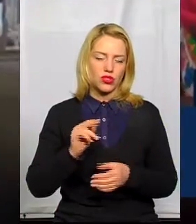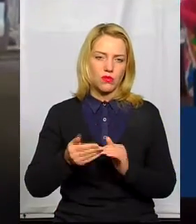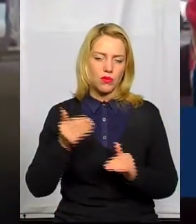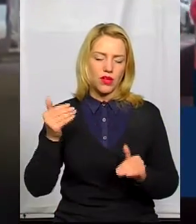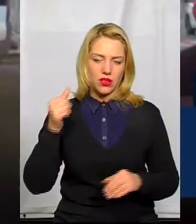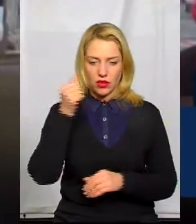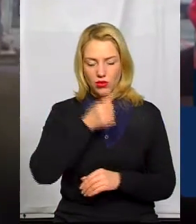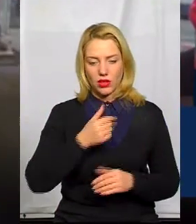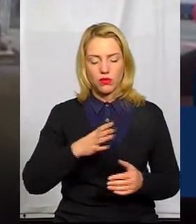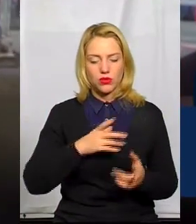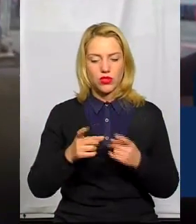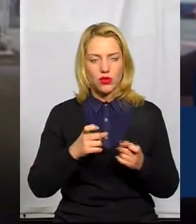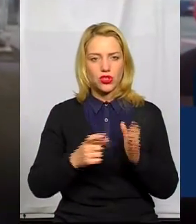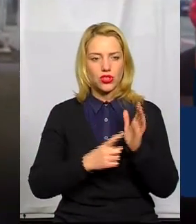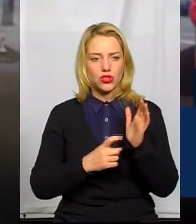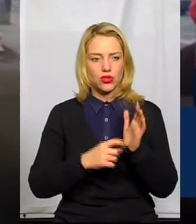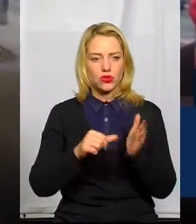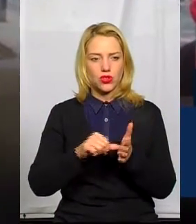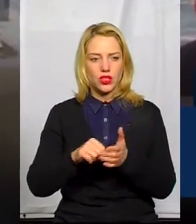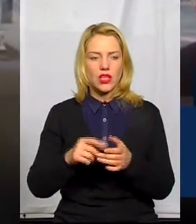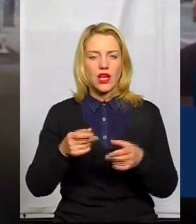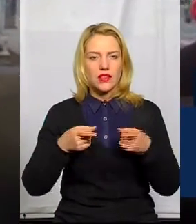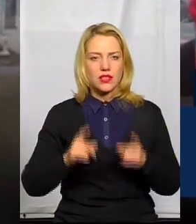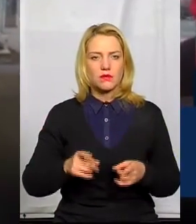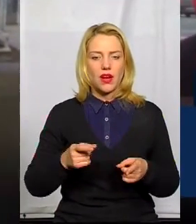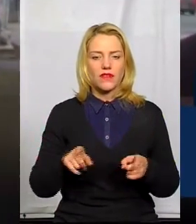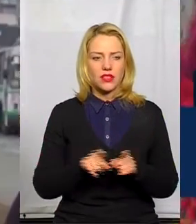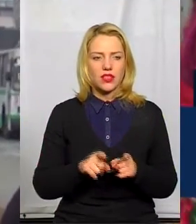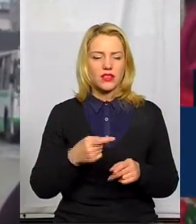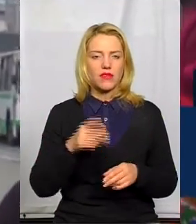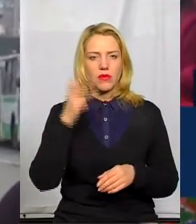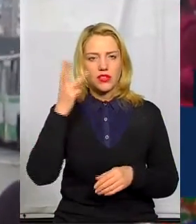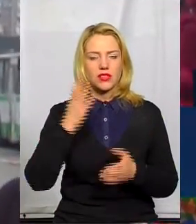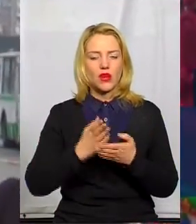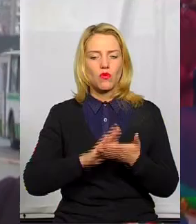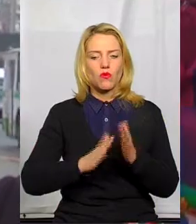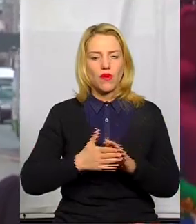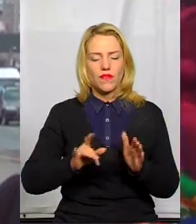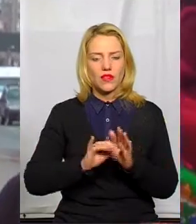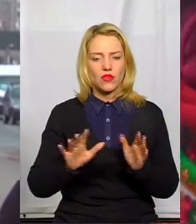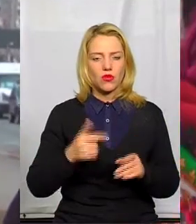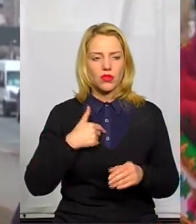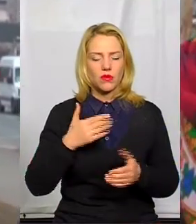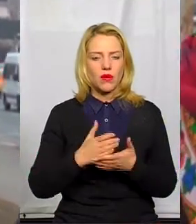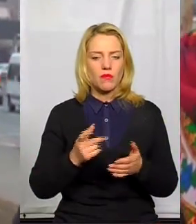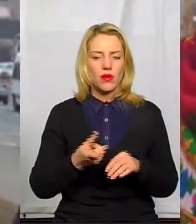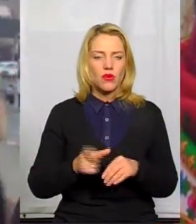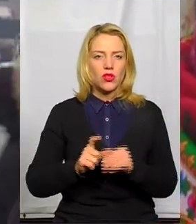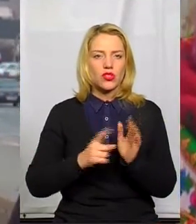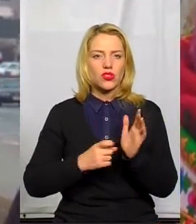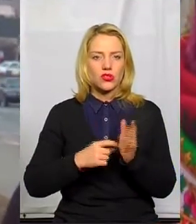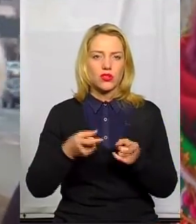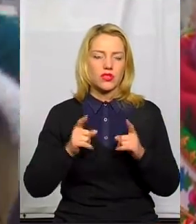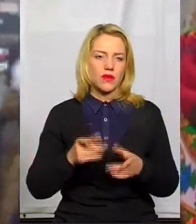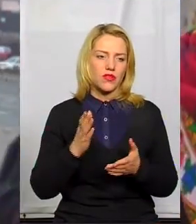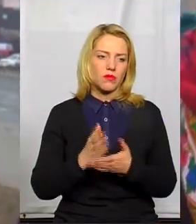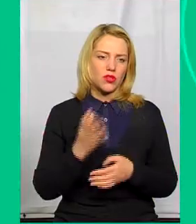учасників. Насправді в історії ось таких ланцюгів єдності у Хмельницькому це умовний рекорд. Сьогодні ми маємо понад 600, тому насправді ось і у нас таки